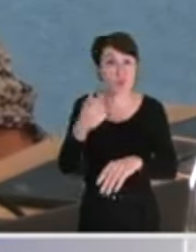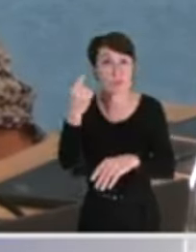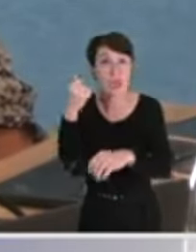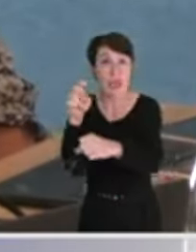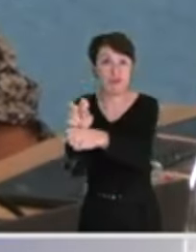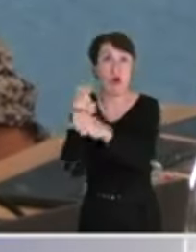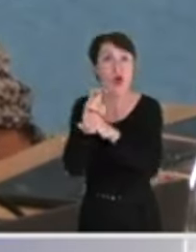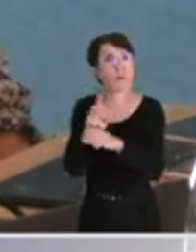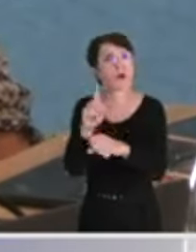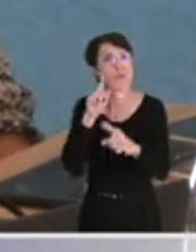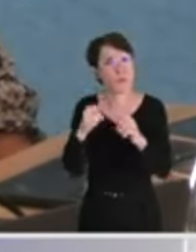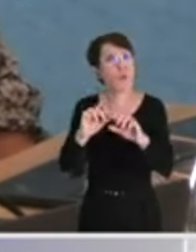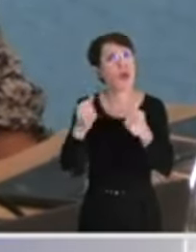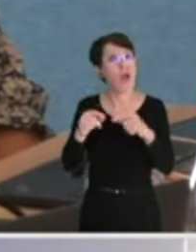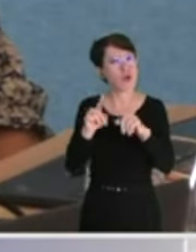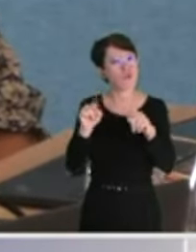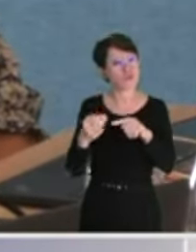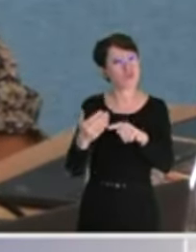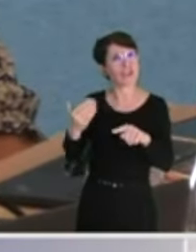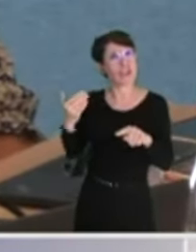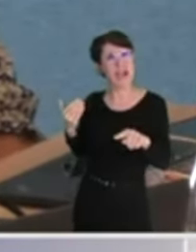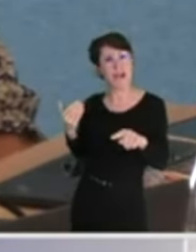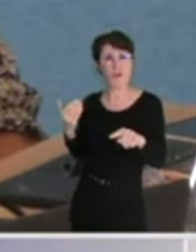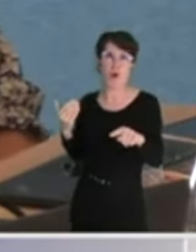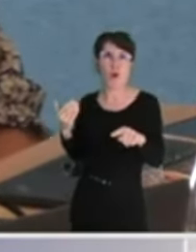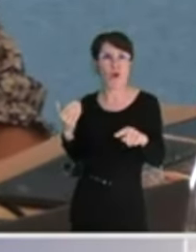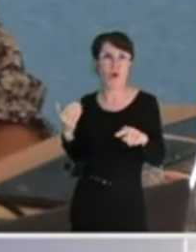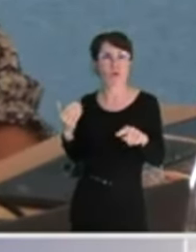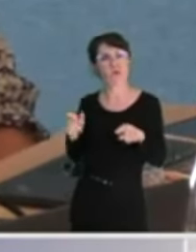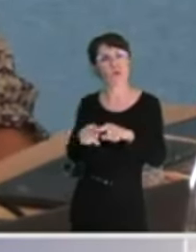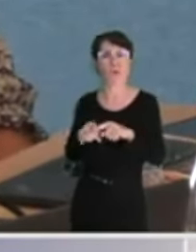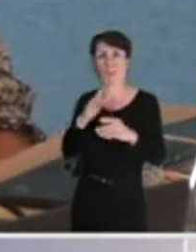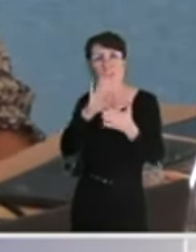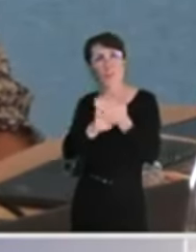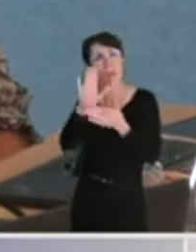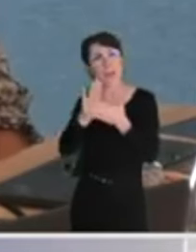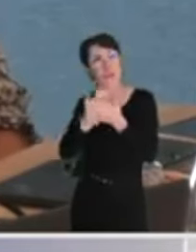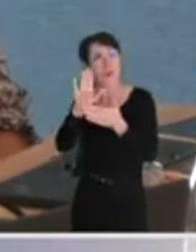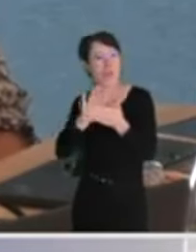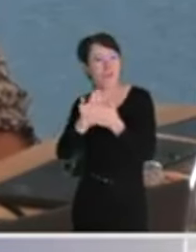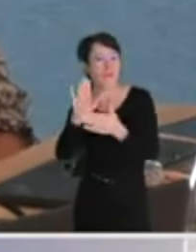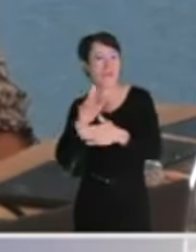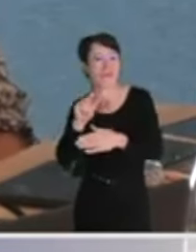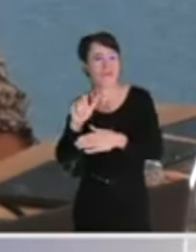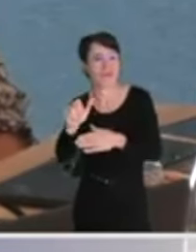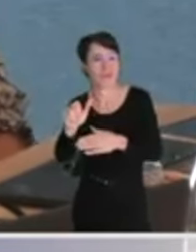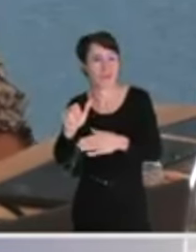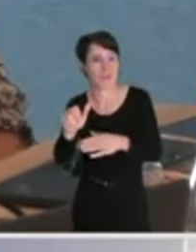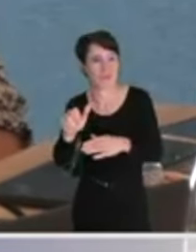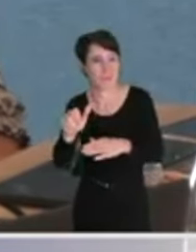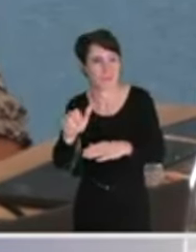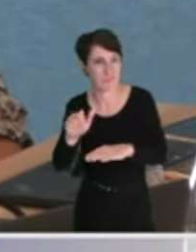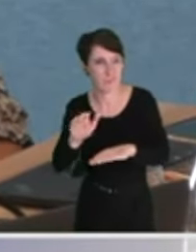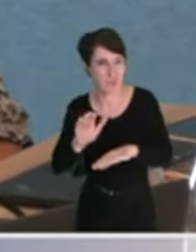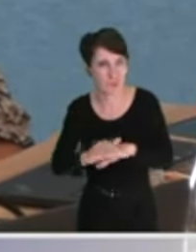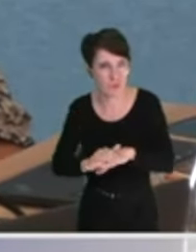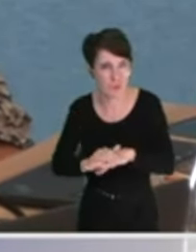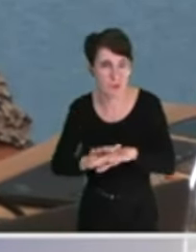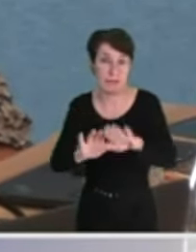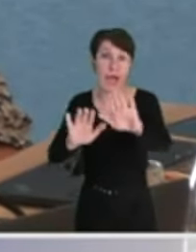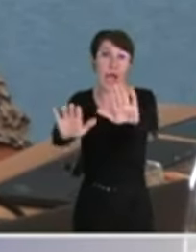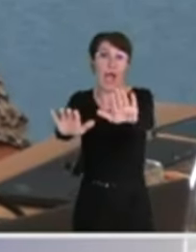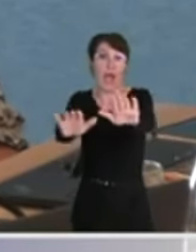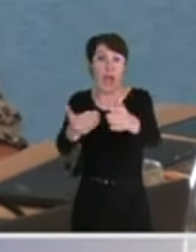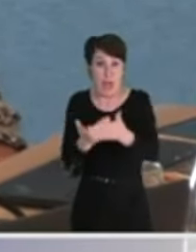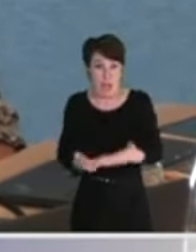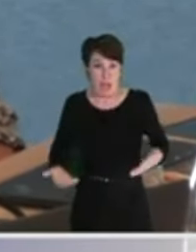précédent était un peu électoral, et au lieu de, à ce moment-là, dire voilà la situation de